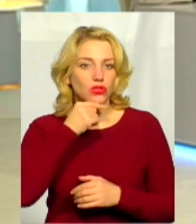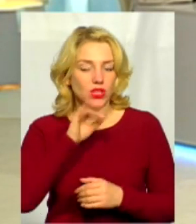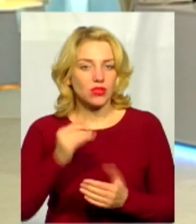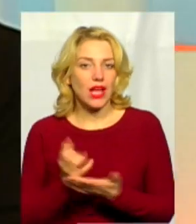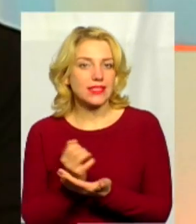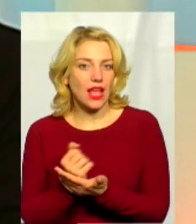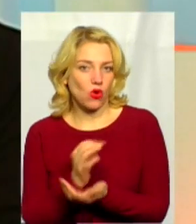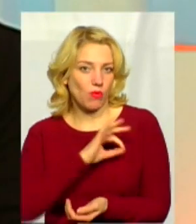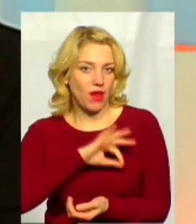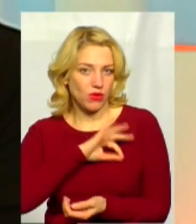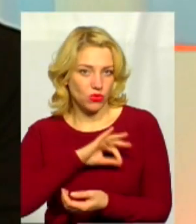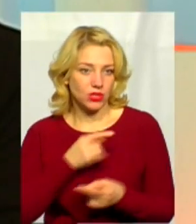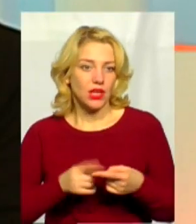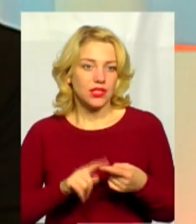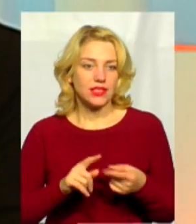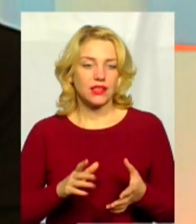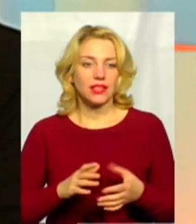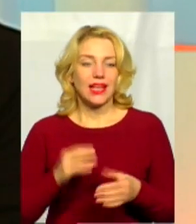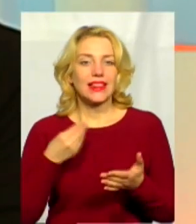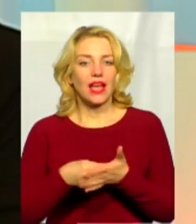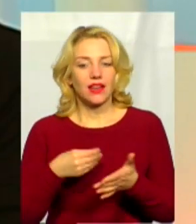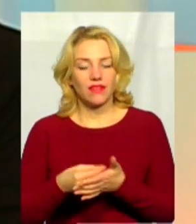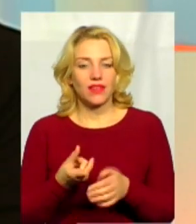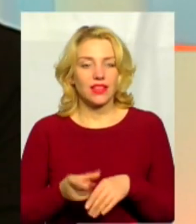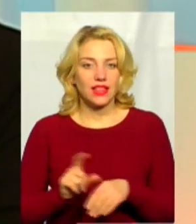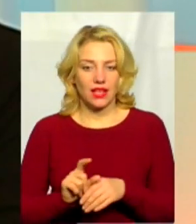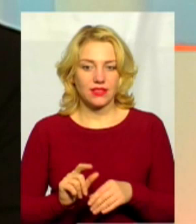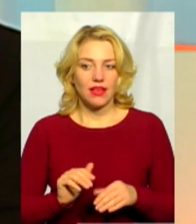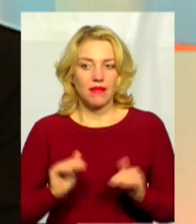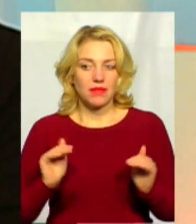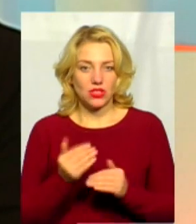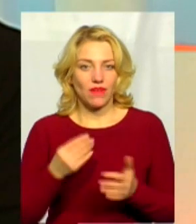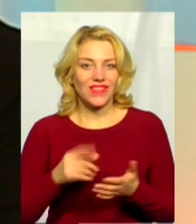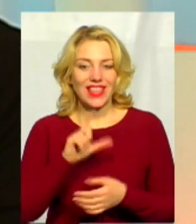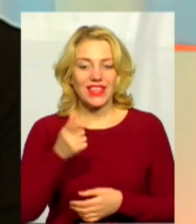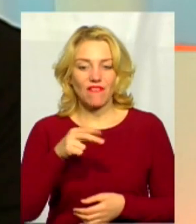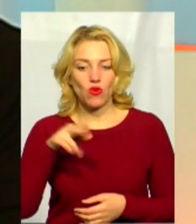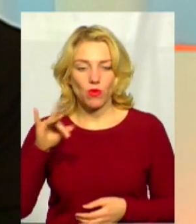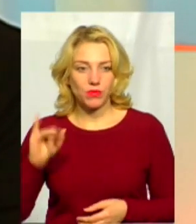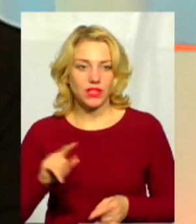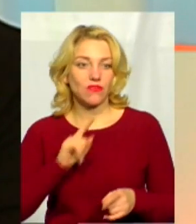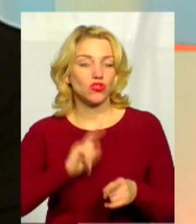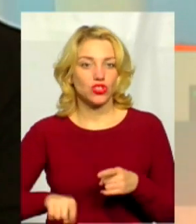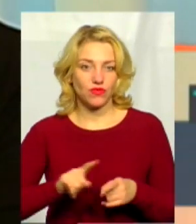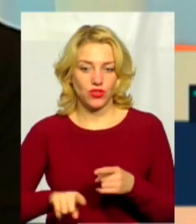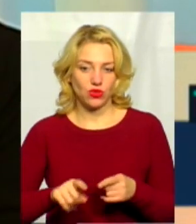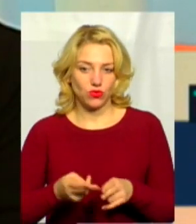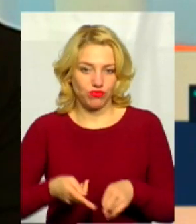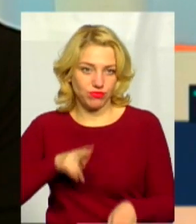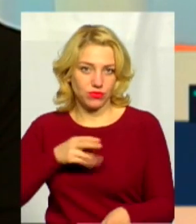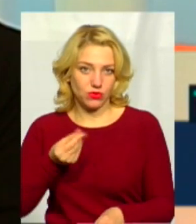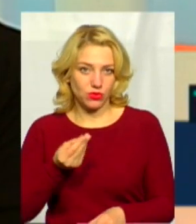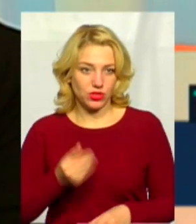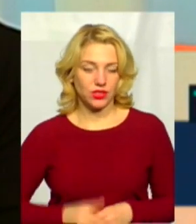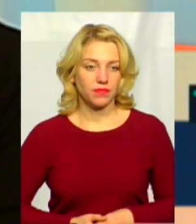зелений тариф. Він, я думаю, найвищий в Європі. І дає змогу швидкими темпами відбити, простими словами, такі проєкти. Тому